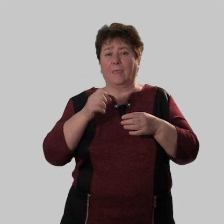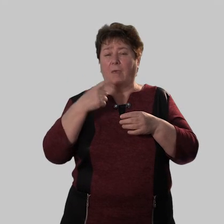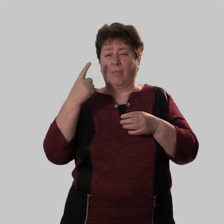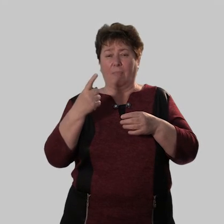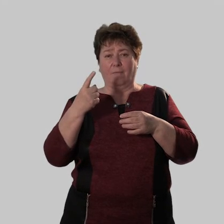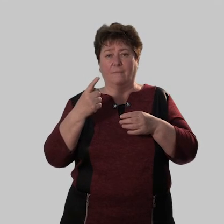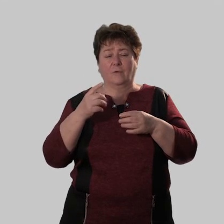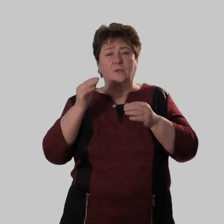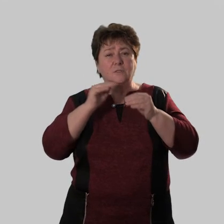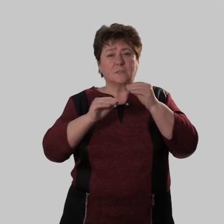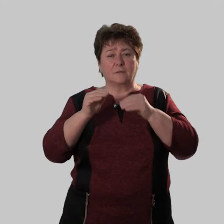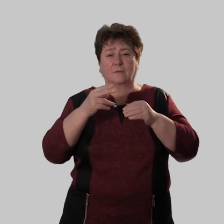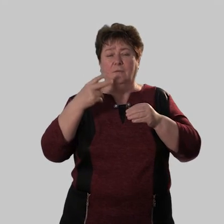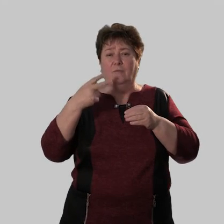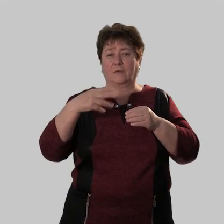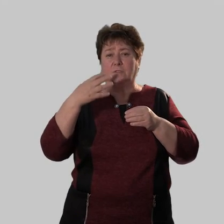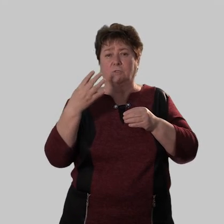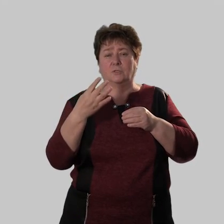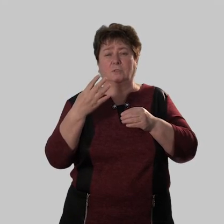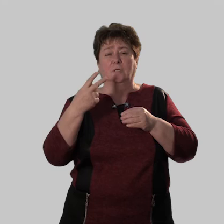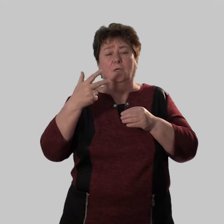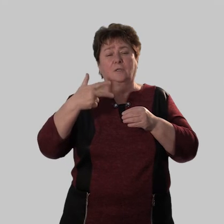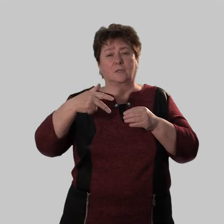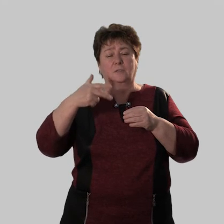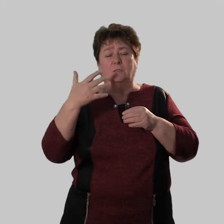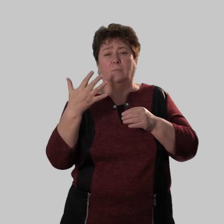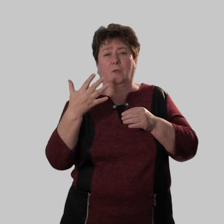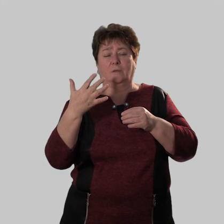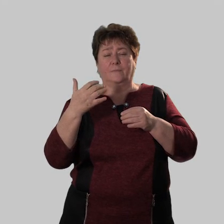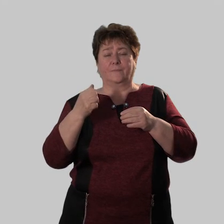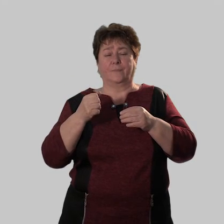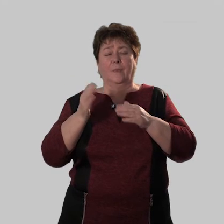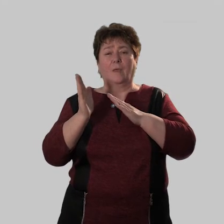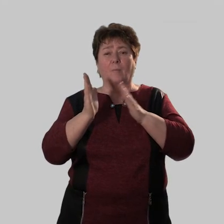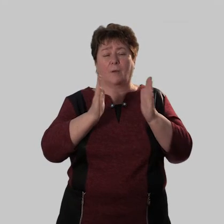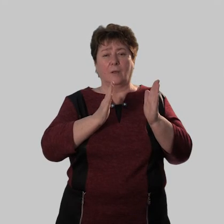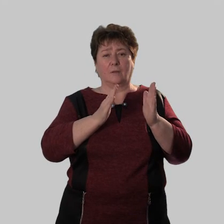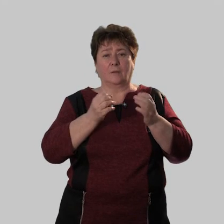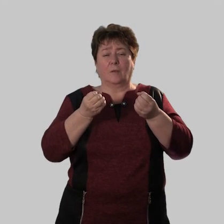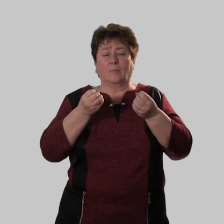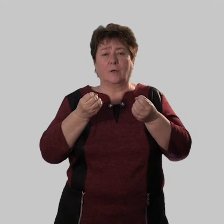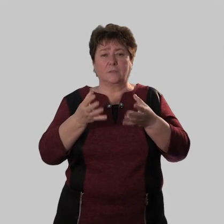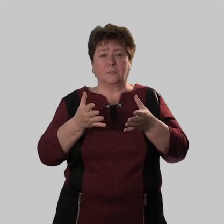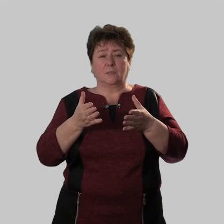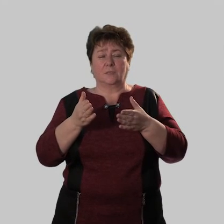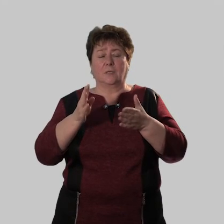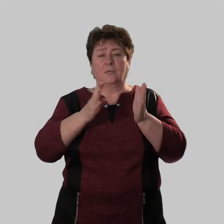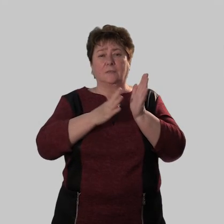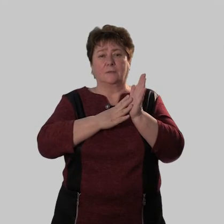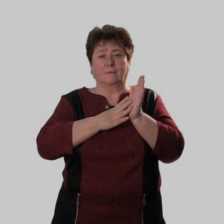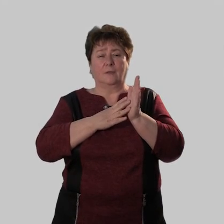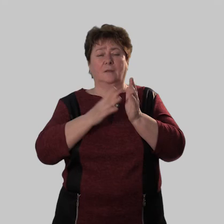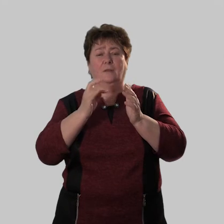ни одного составные 24 35 порядковые простые